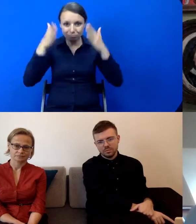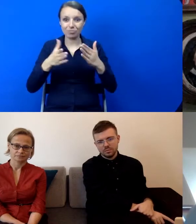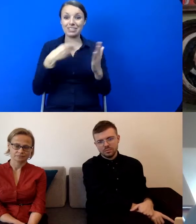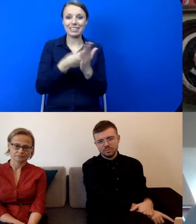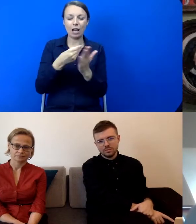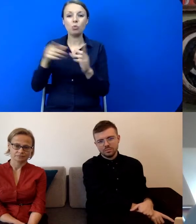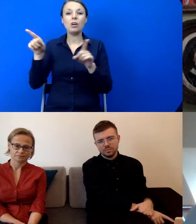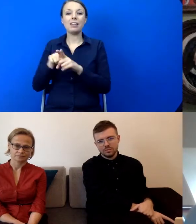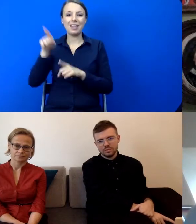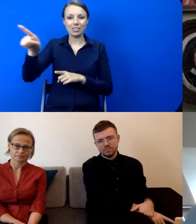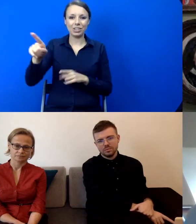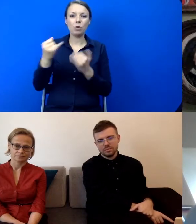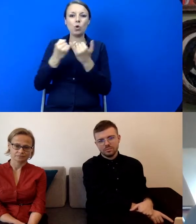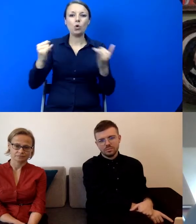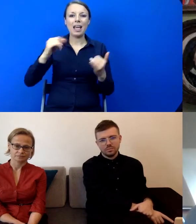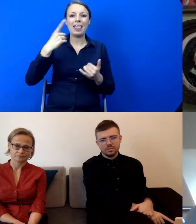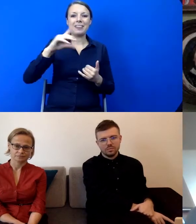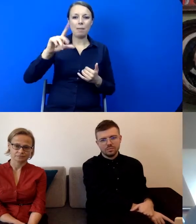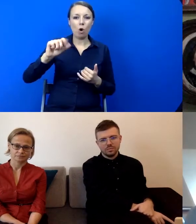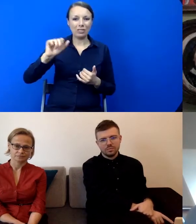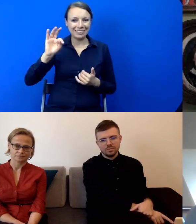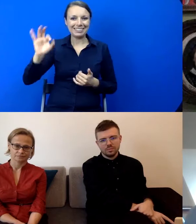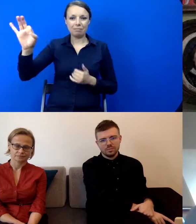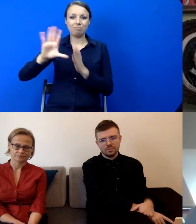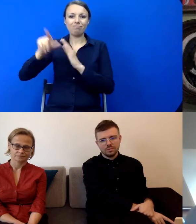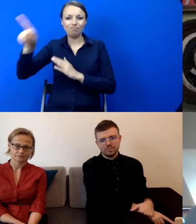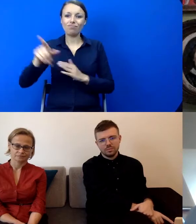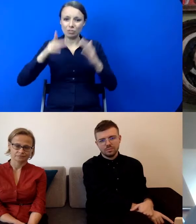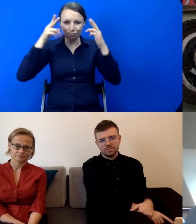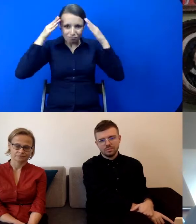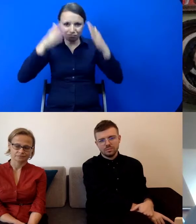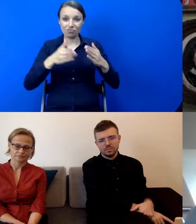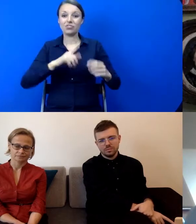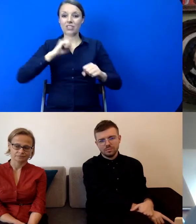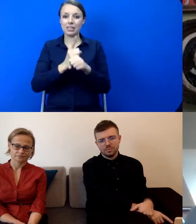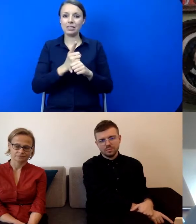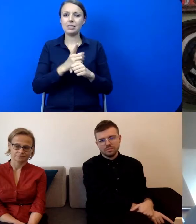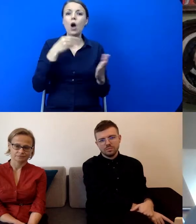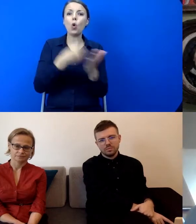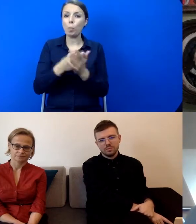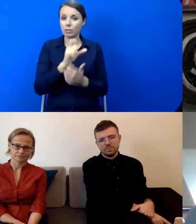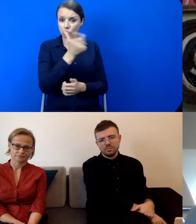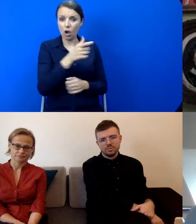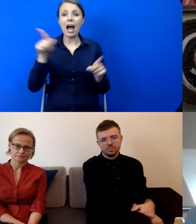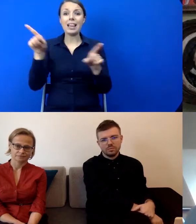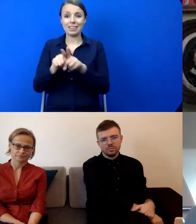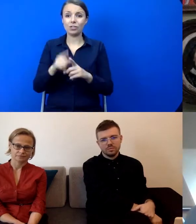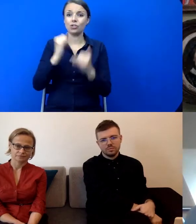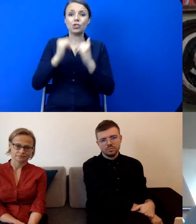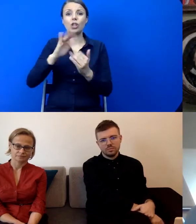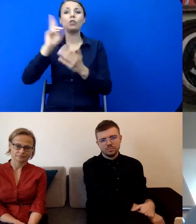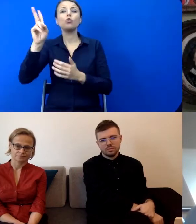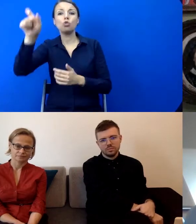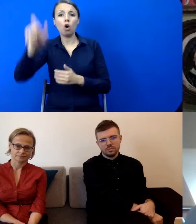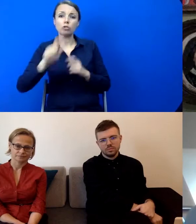nazywa jakby w całości, która decyduje po pierwsze o zakupach, także o darowiznach, bo też to nie jest tak, że